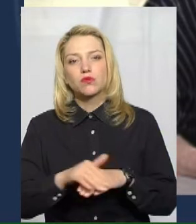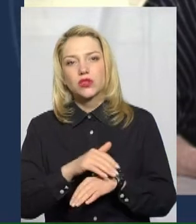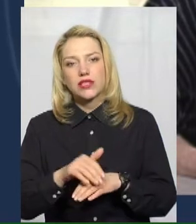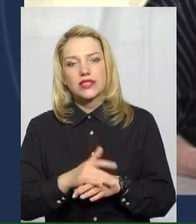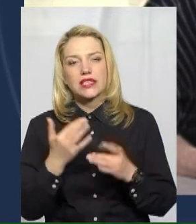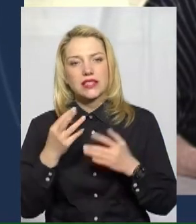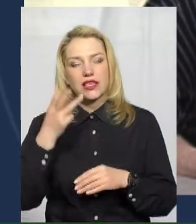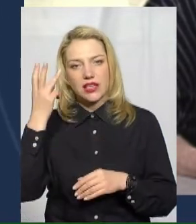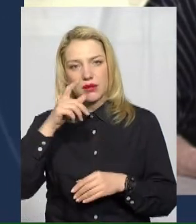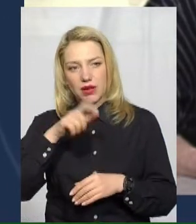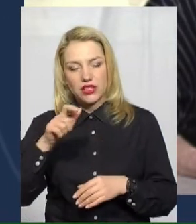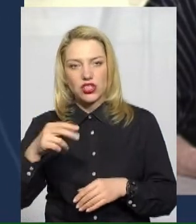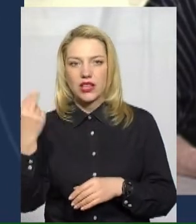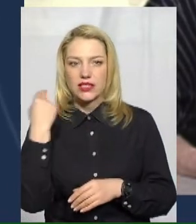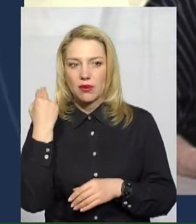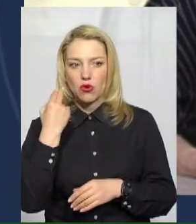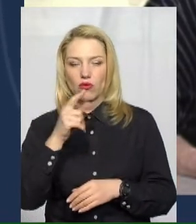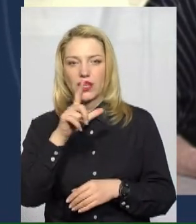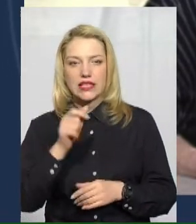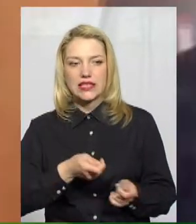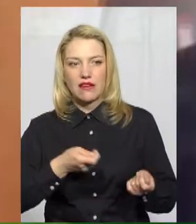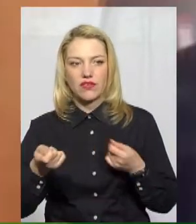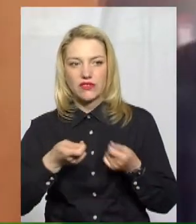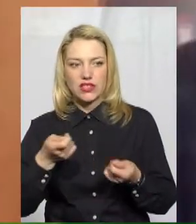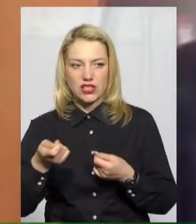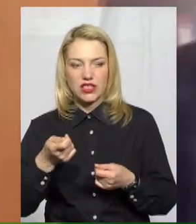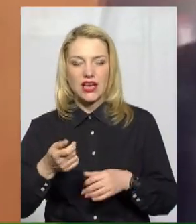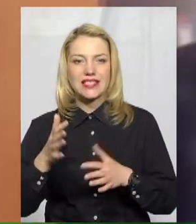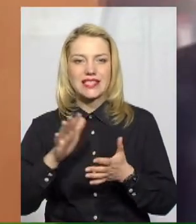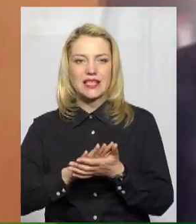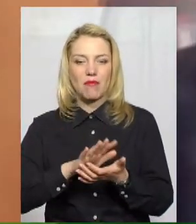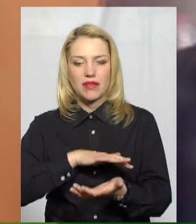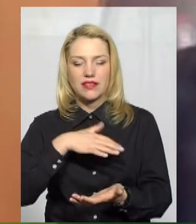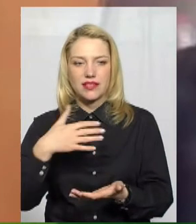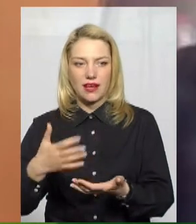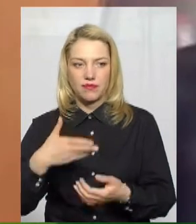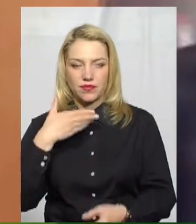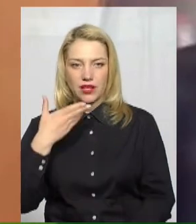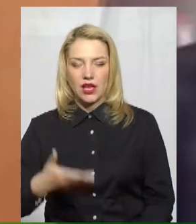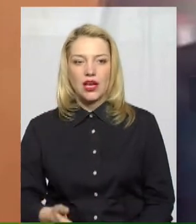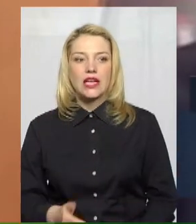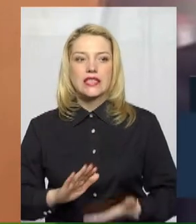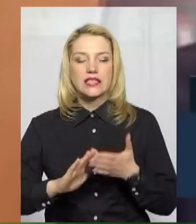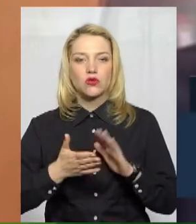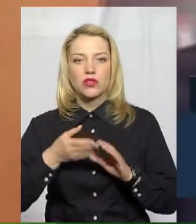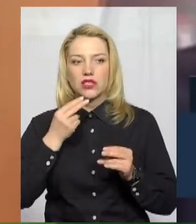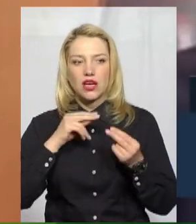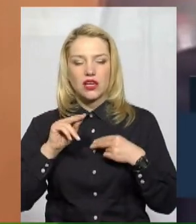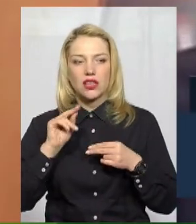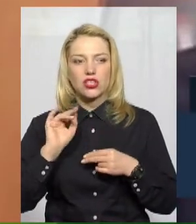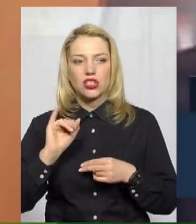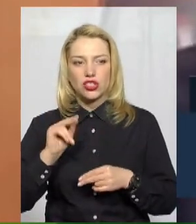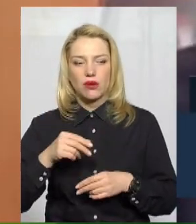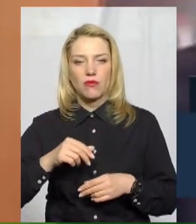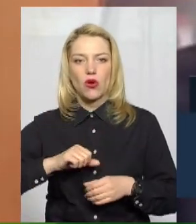за вивезення сміття? У нас дещо ситуація краще, ніж мого колеги з Горводоканалу.